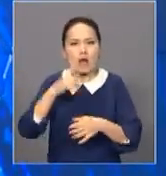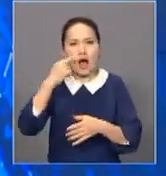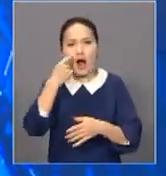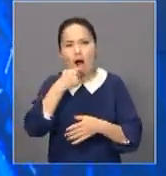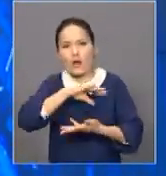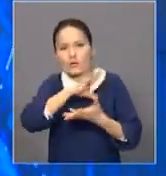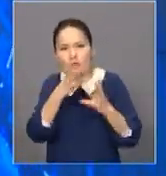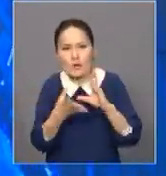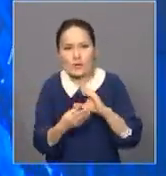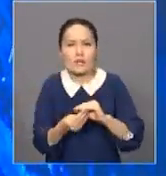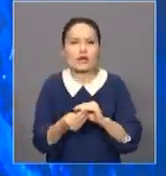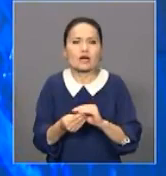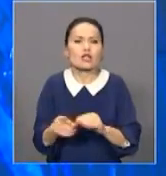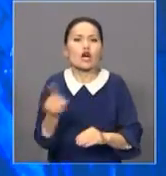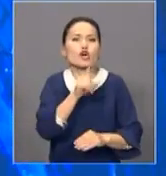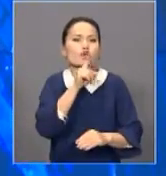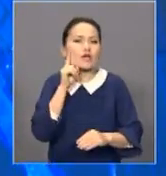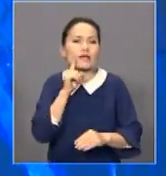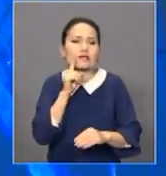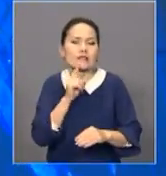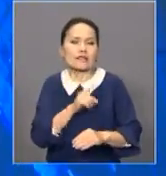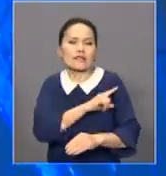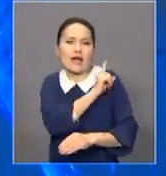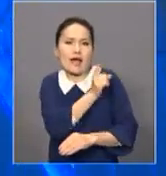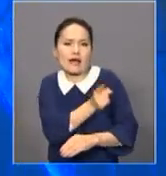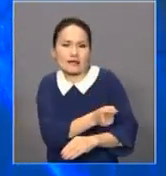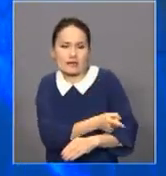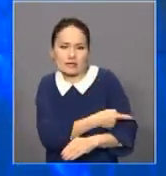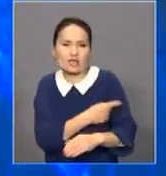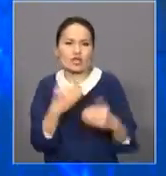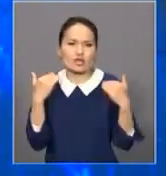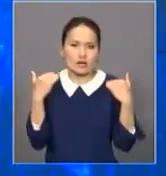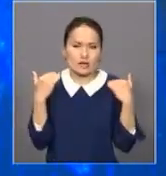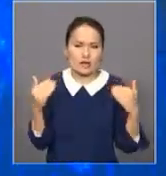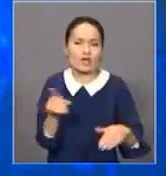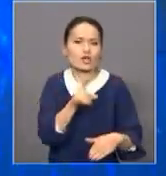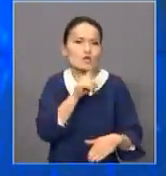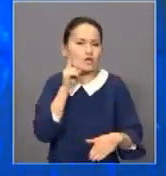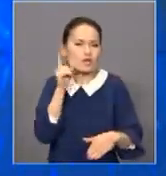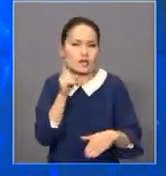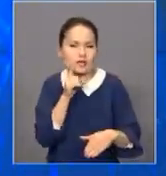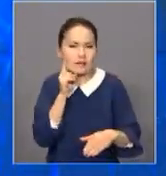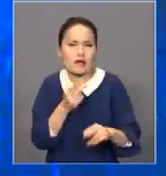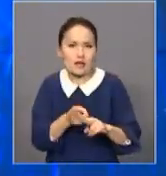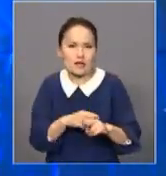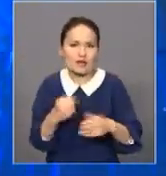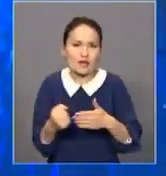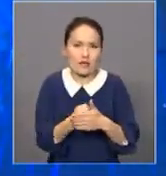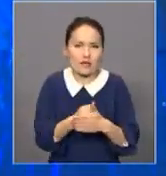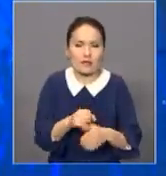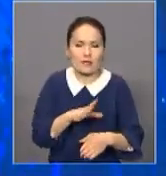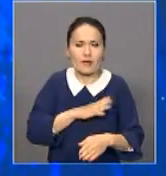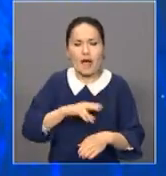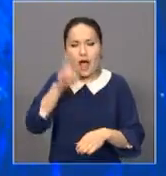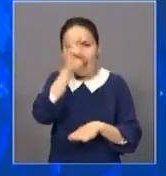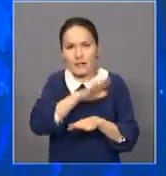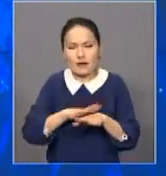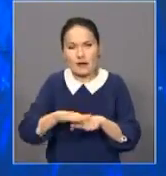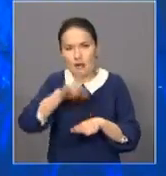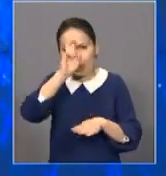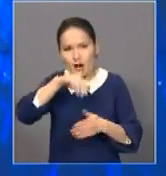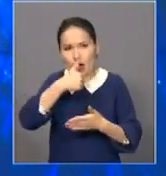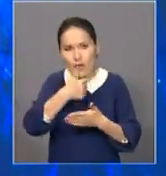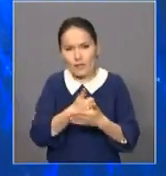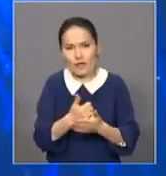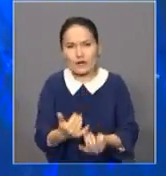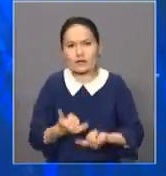біршілігін жастардың ерік жүгерін тағы бір мәрте дәлелдет. Аса жауапты кезінде жүрдіруқтай жұмылып, мемлекет тізгінің елбасыға берген